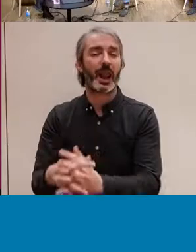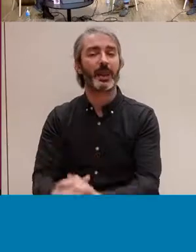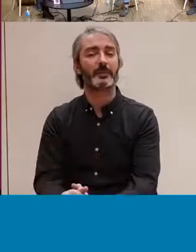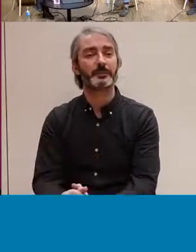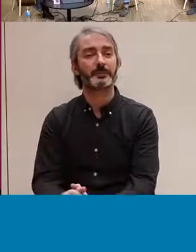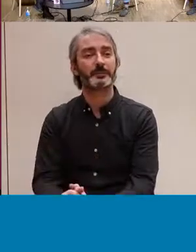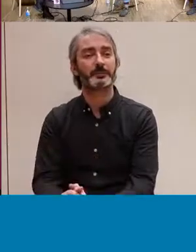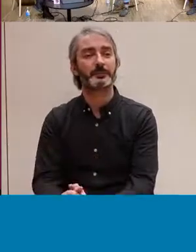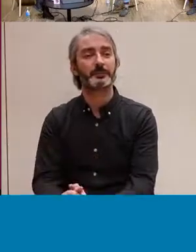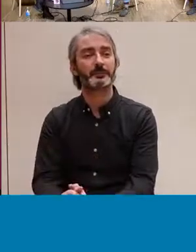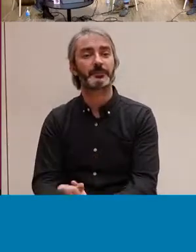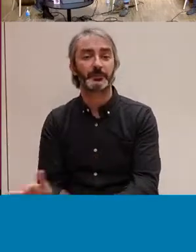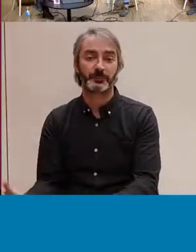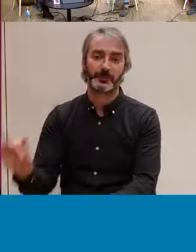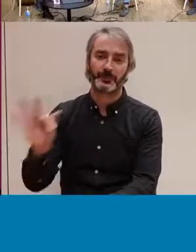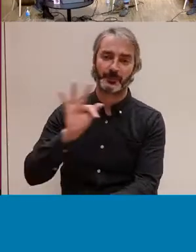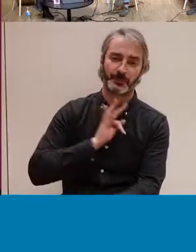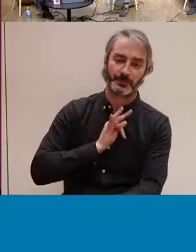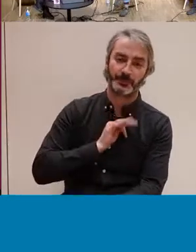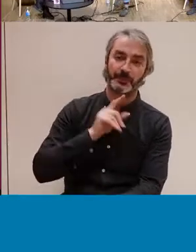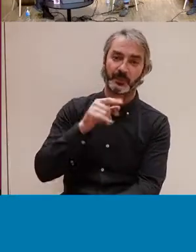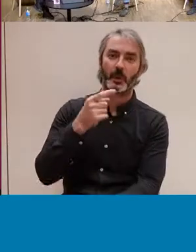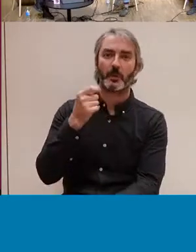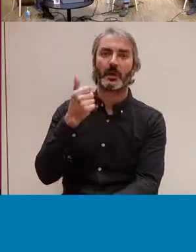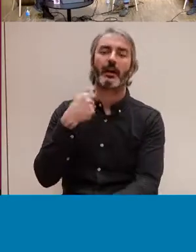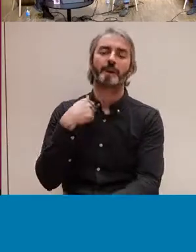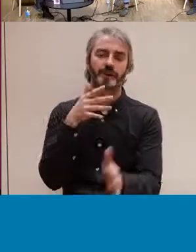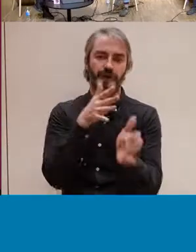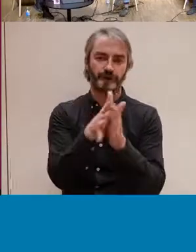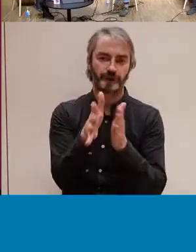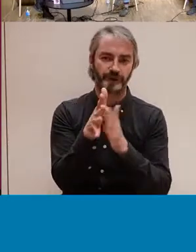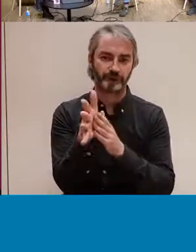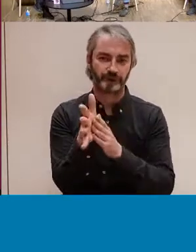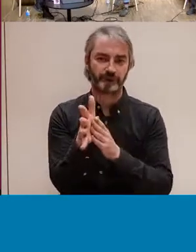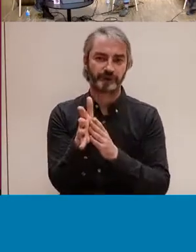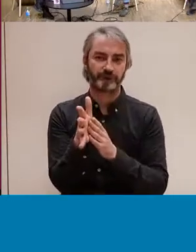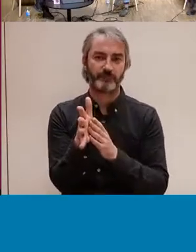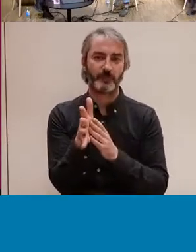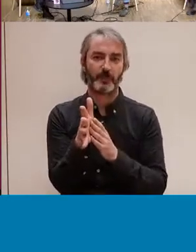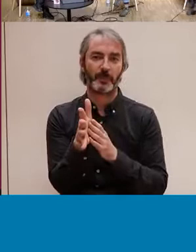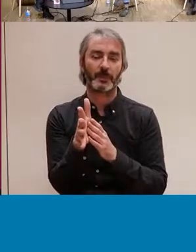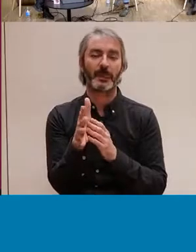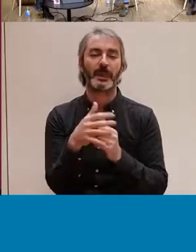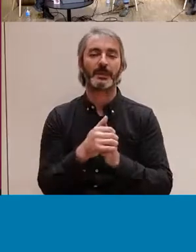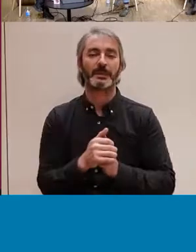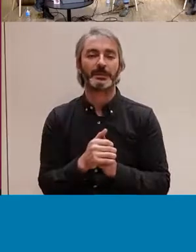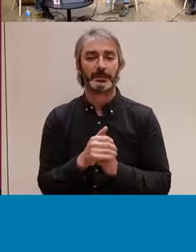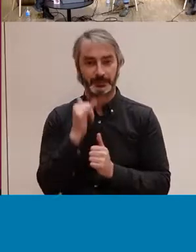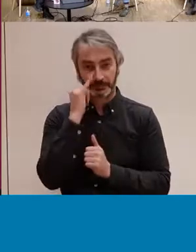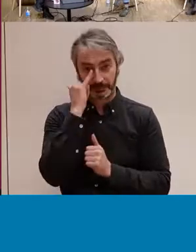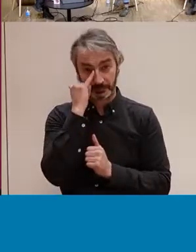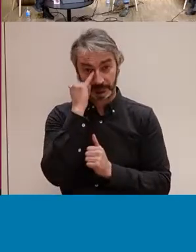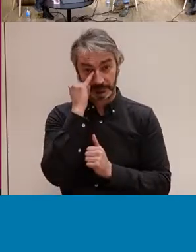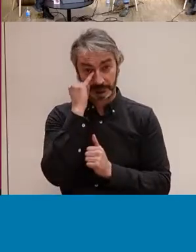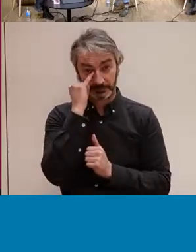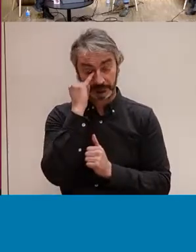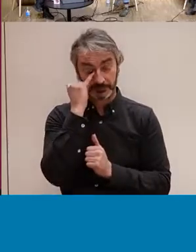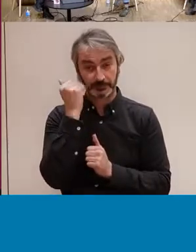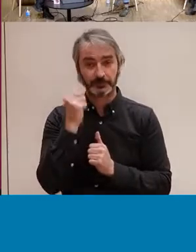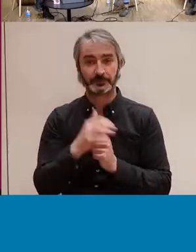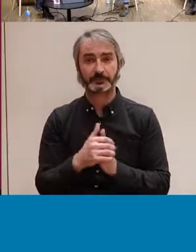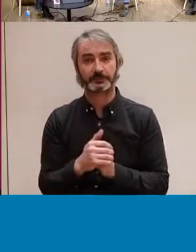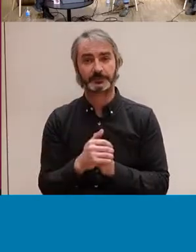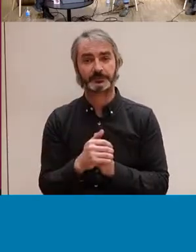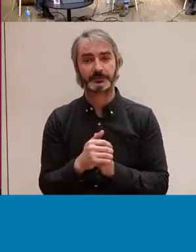I una mica també per explicar-ho, perquè no ho hem volgut dir per centrar-nos més en la part teòrica i no tant